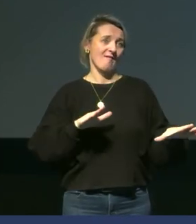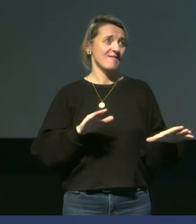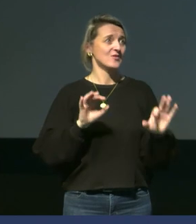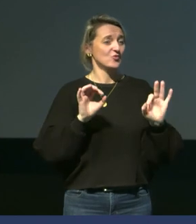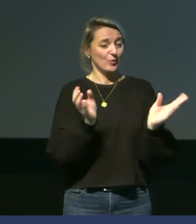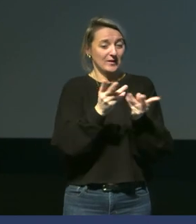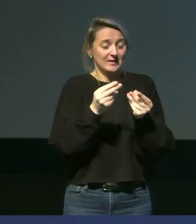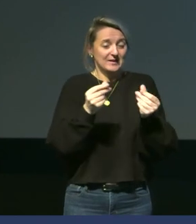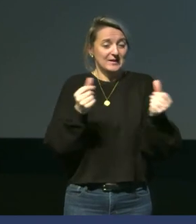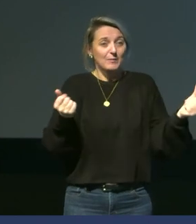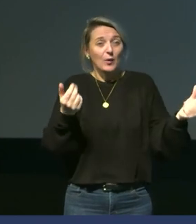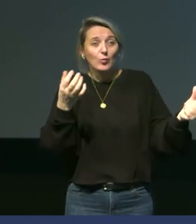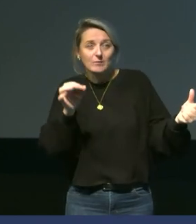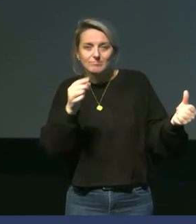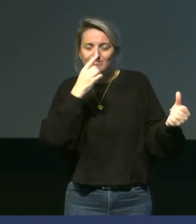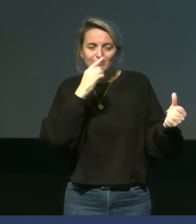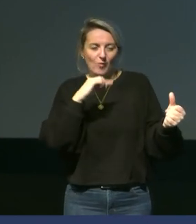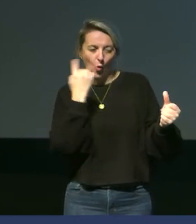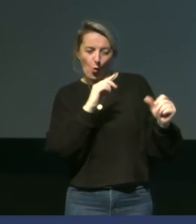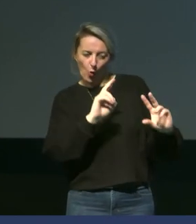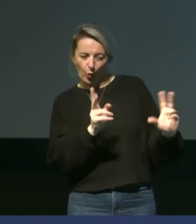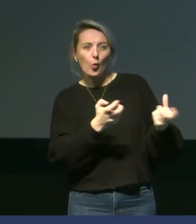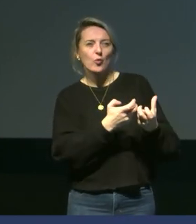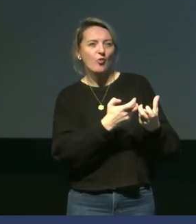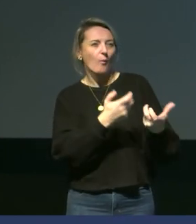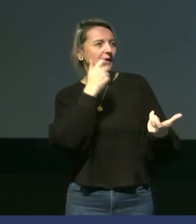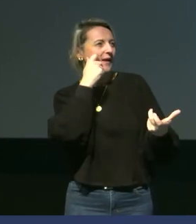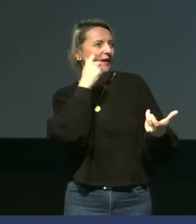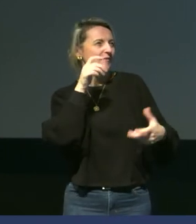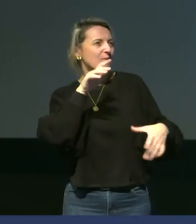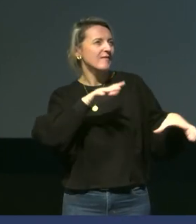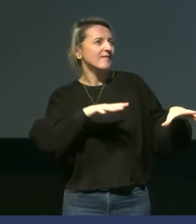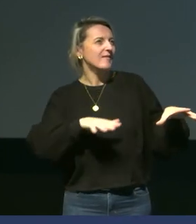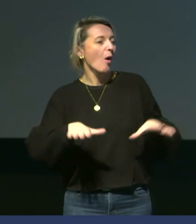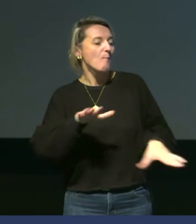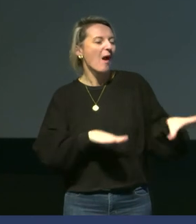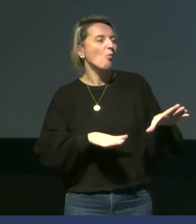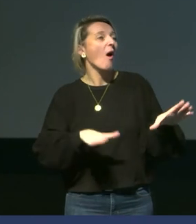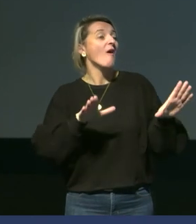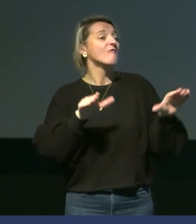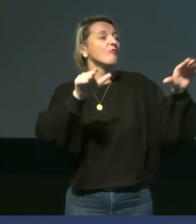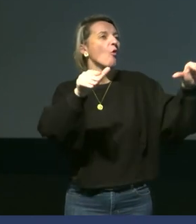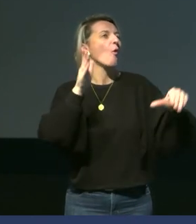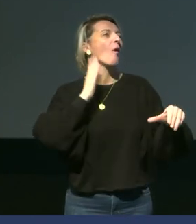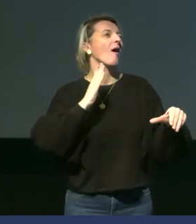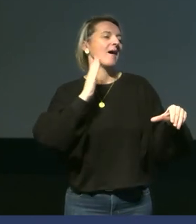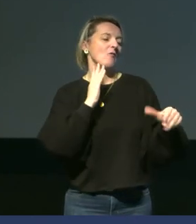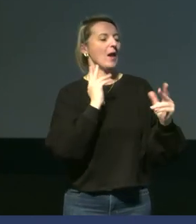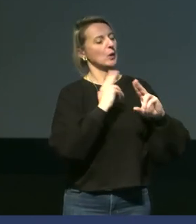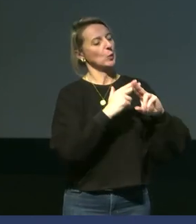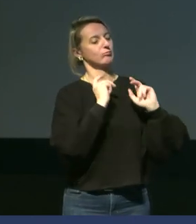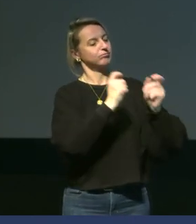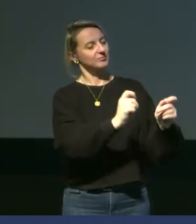disparu et qui ressemblait aux espèces de pingouins volants qu'on peut appeler pingouins à l'heure d'aujourd'hui. Alors,